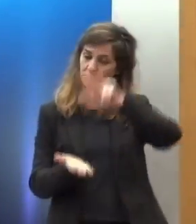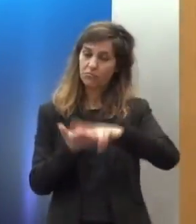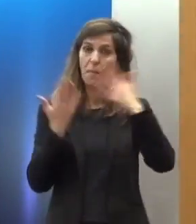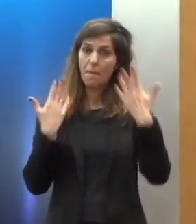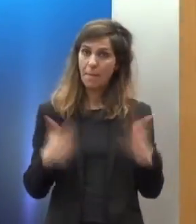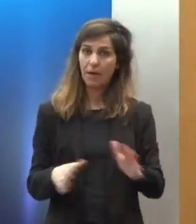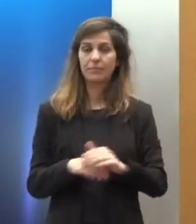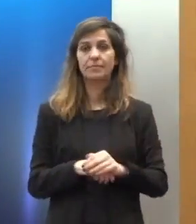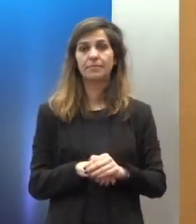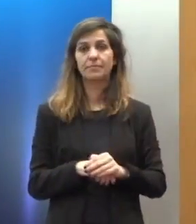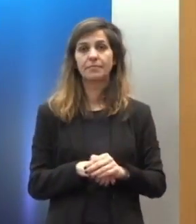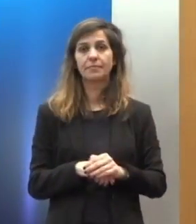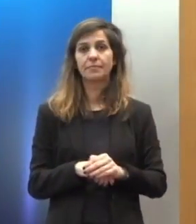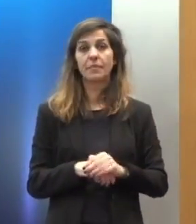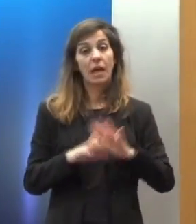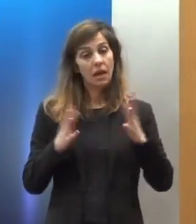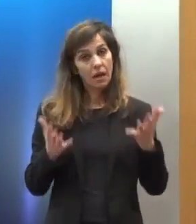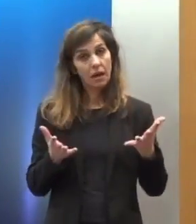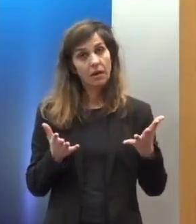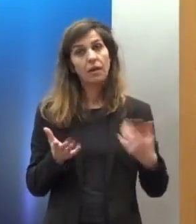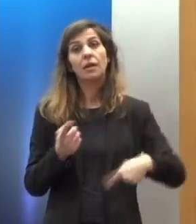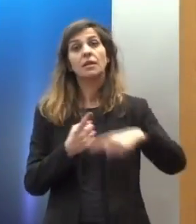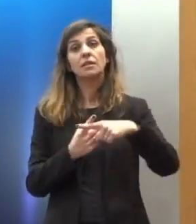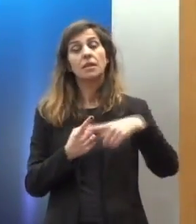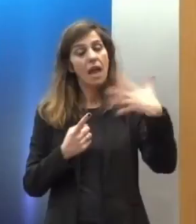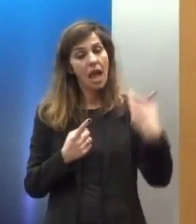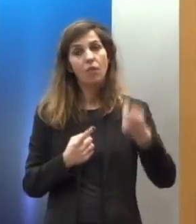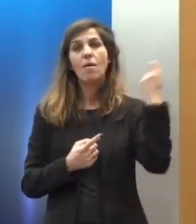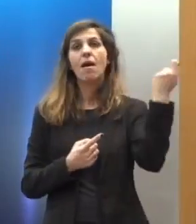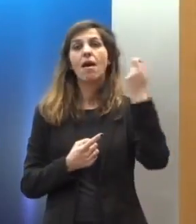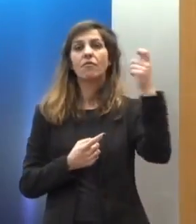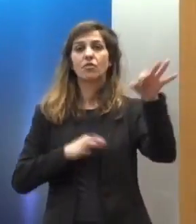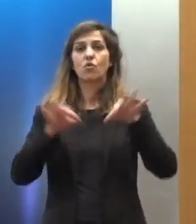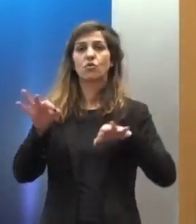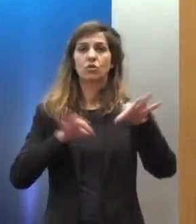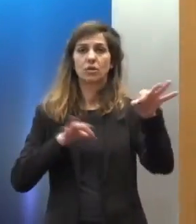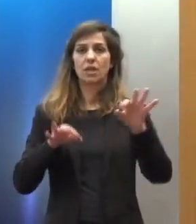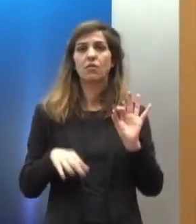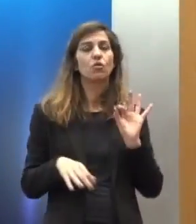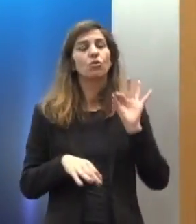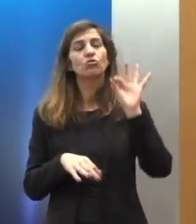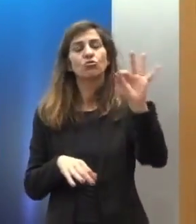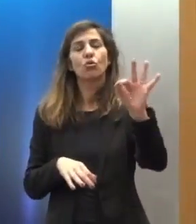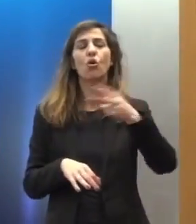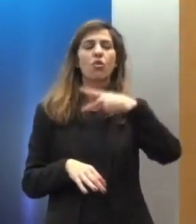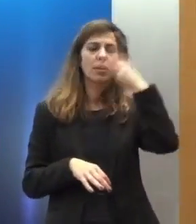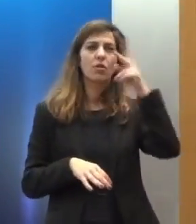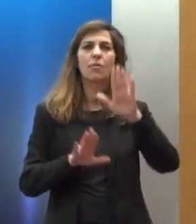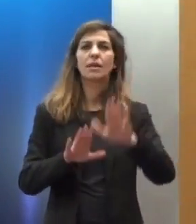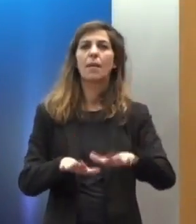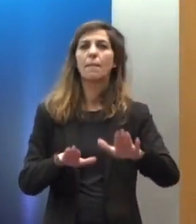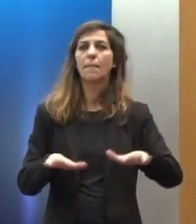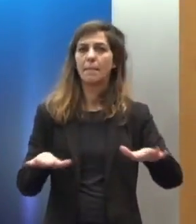έχουμε εκπονήσει ήδη εθνικό σχέδιο δράσης για τα δικαιώματα του παιδιού και